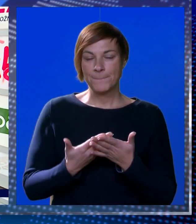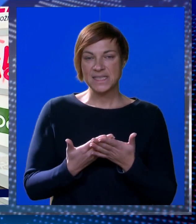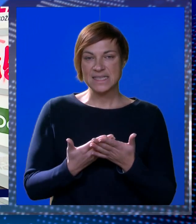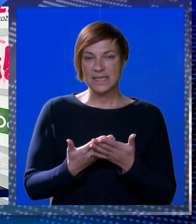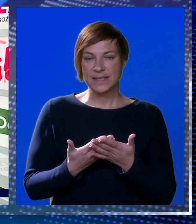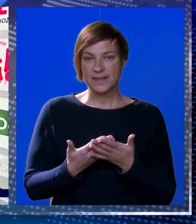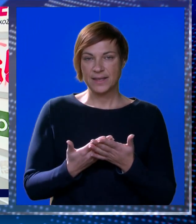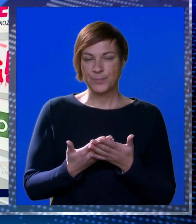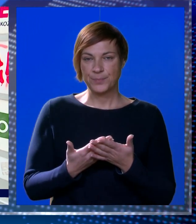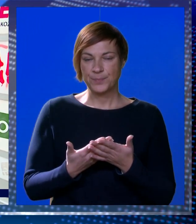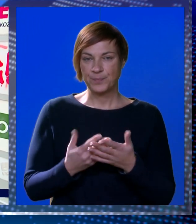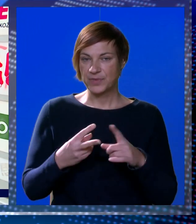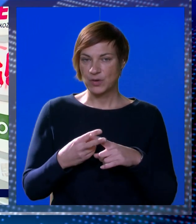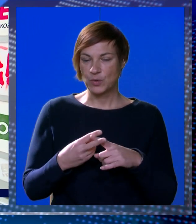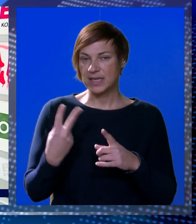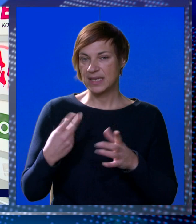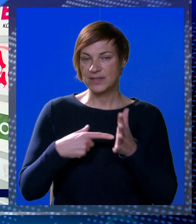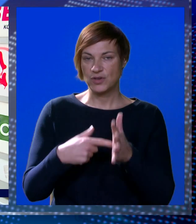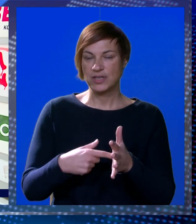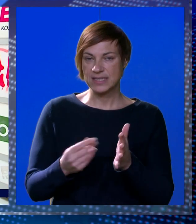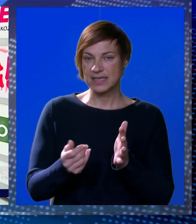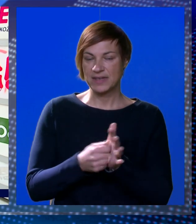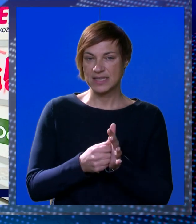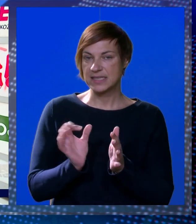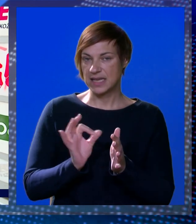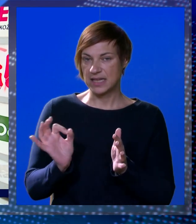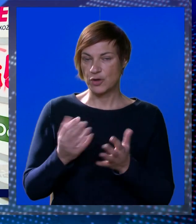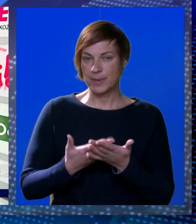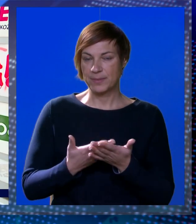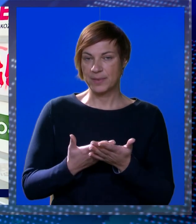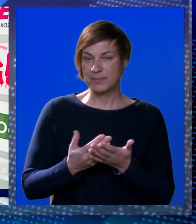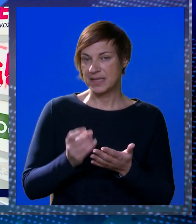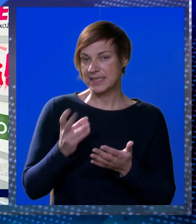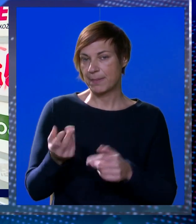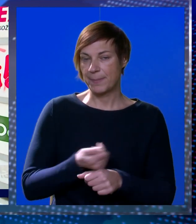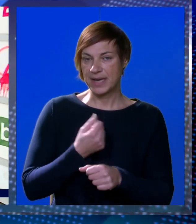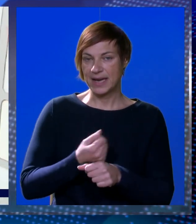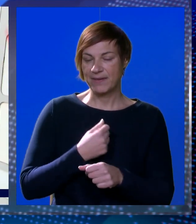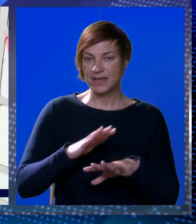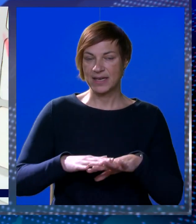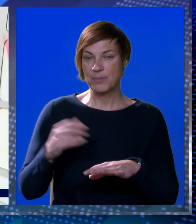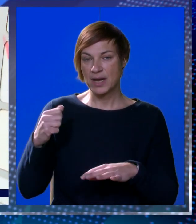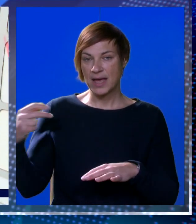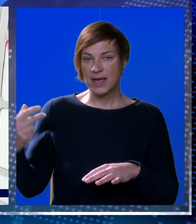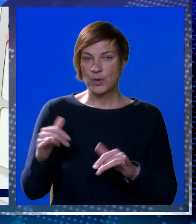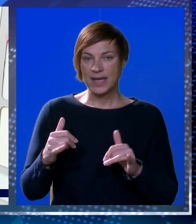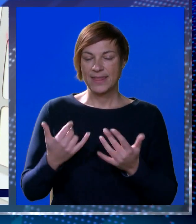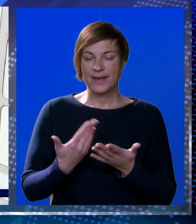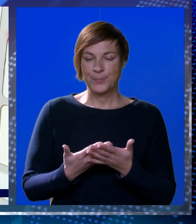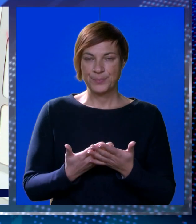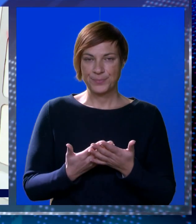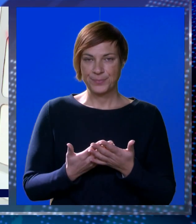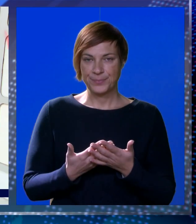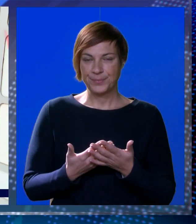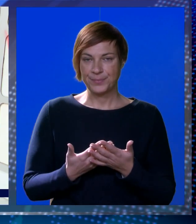mislite da je u kidanji dvojnog iskazivanja cijena dobar primjer da se prije naviknemo na cijene u eurima? Da,